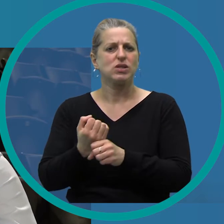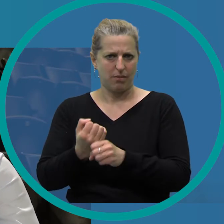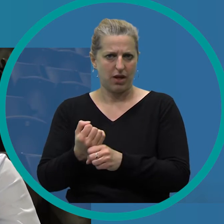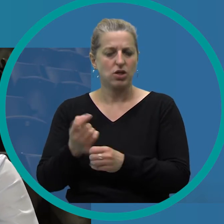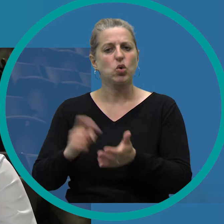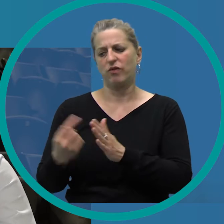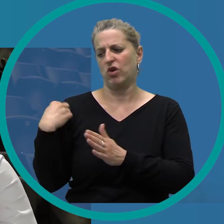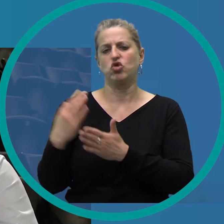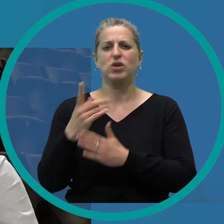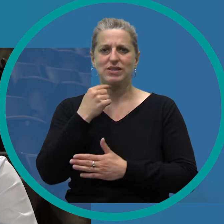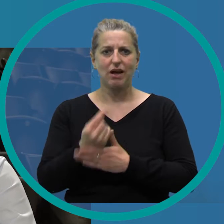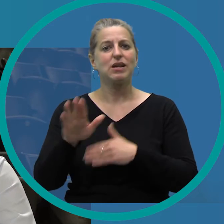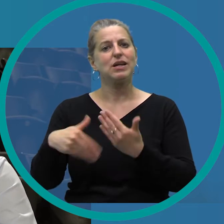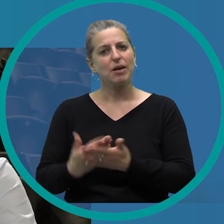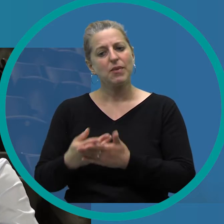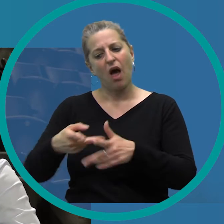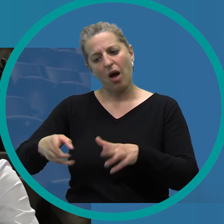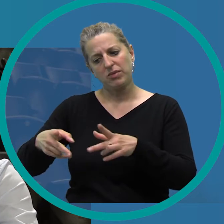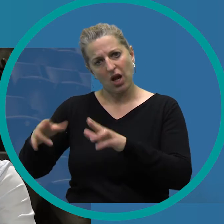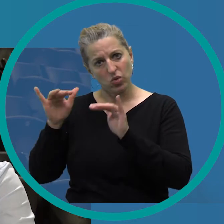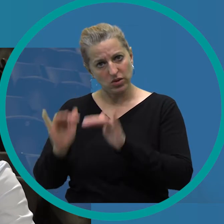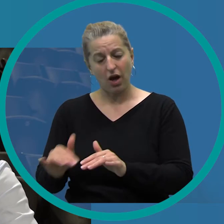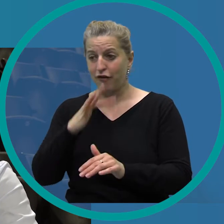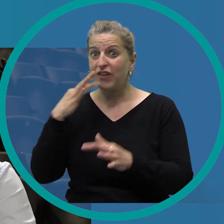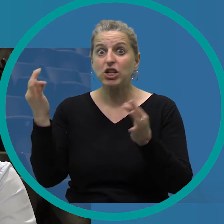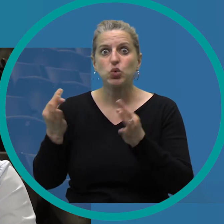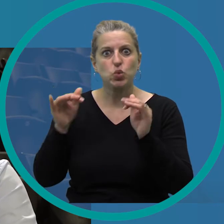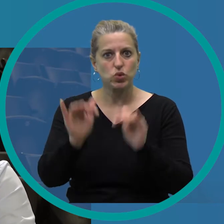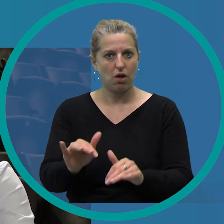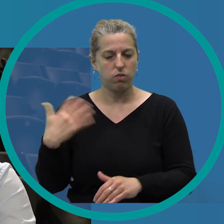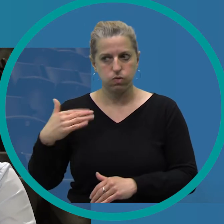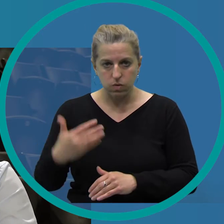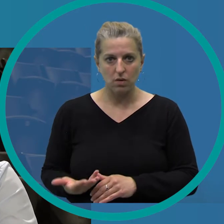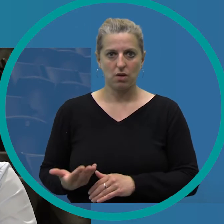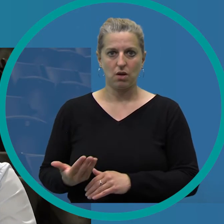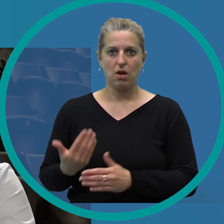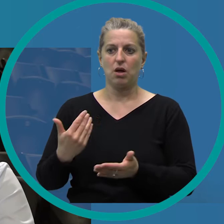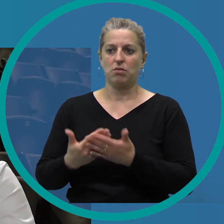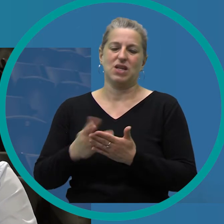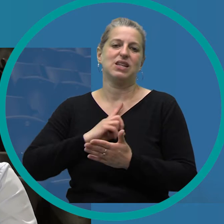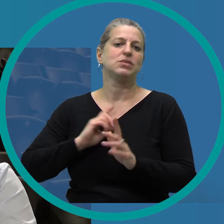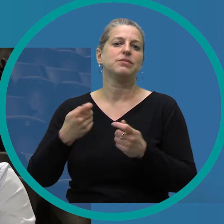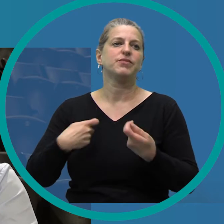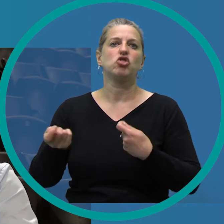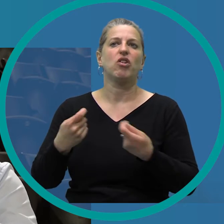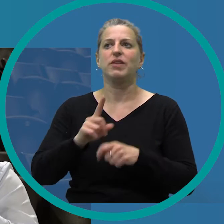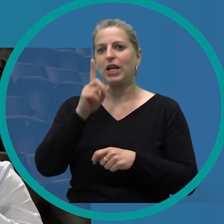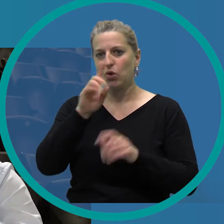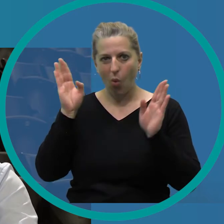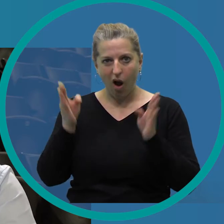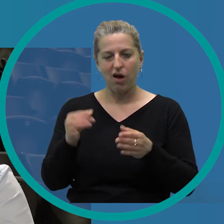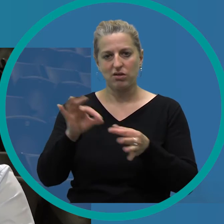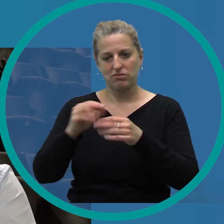Teilweise deshalb, weil ich habe es vorhin schon gesagt, es gibt durchaus Abteilungen bei uns, die haben richtig viel zu tun. Unser Geschäft ist ja auch nicht nur